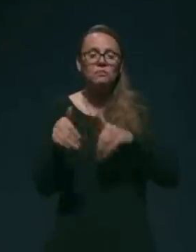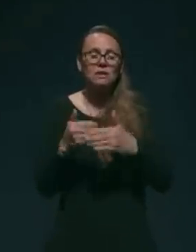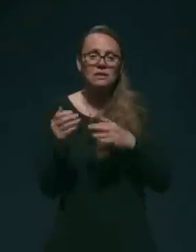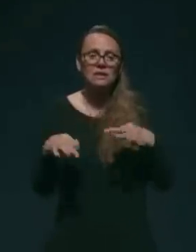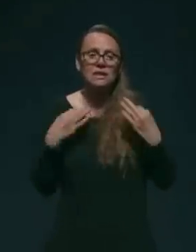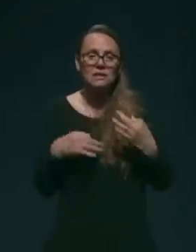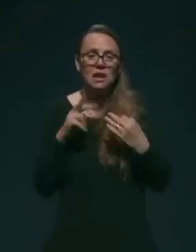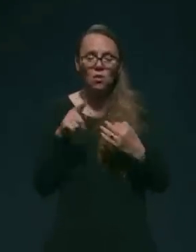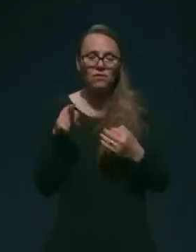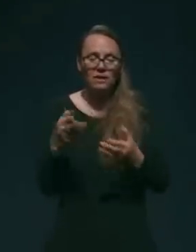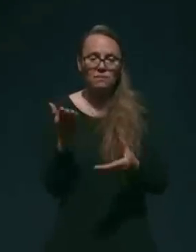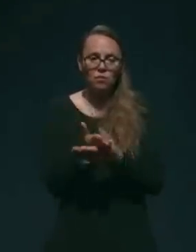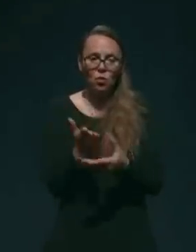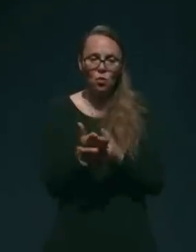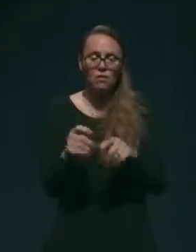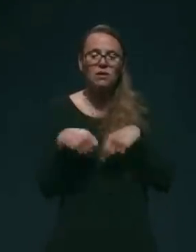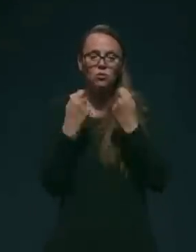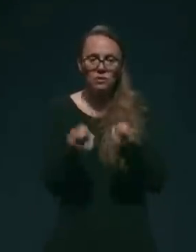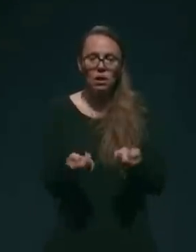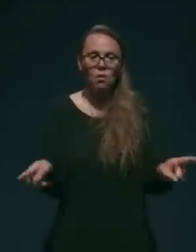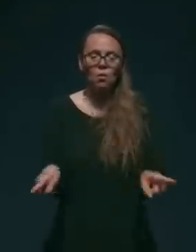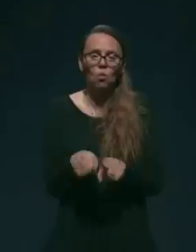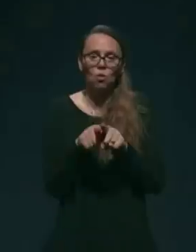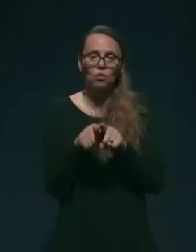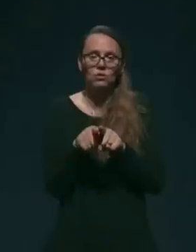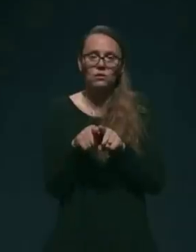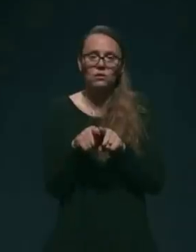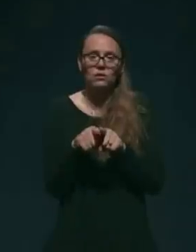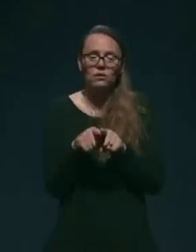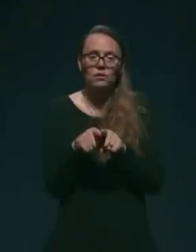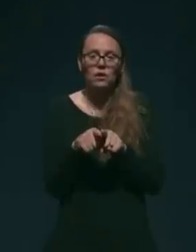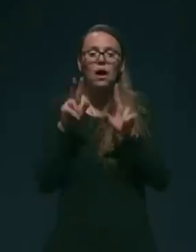dokumentu dal kot pravilo,